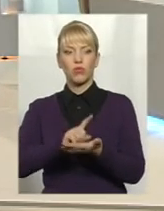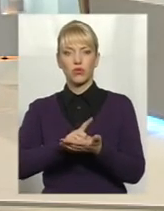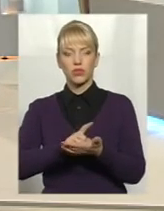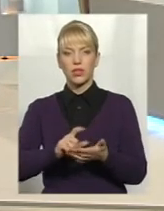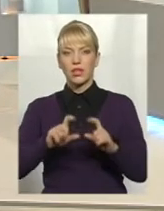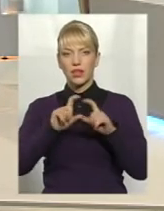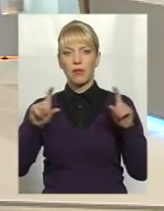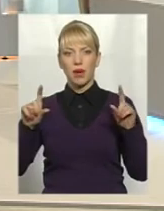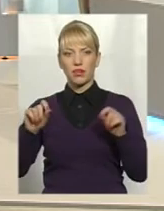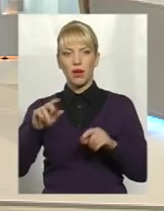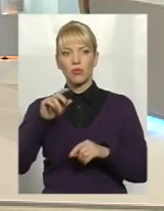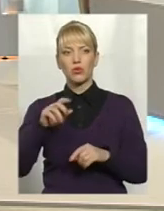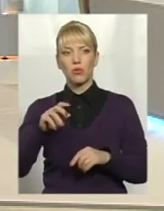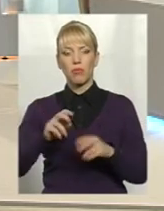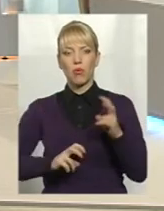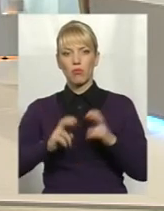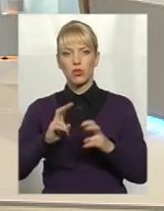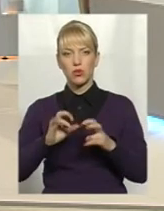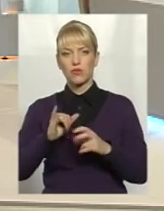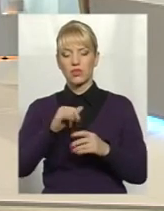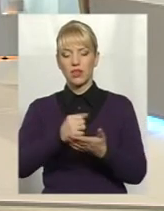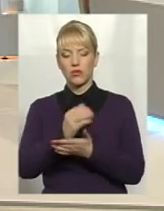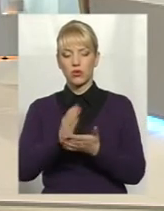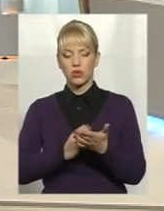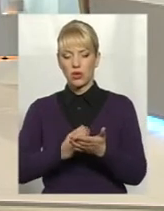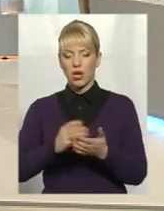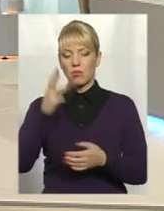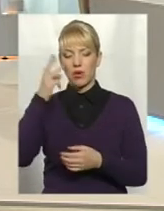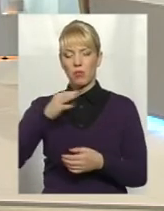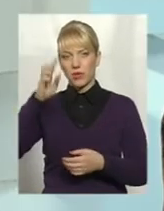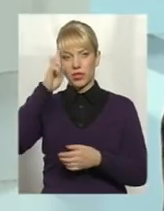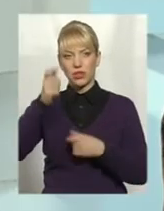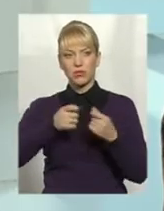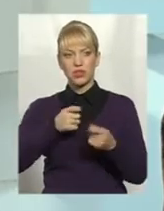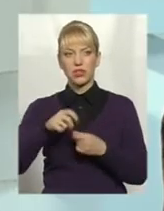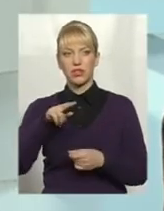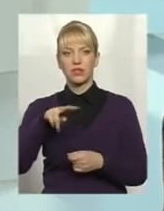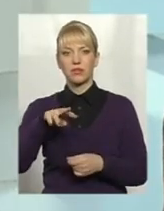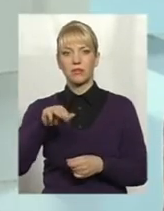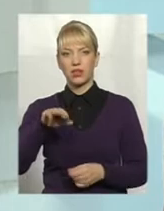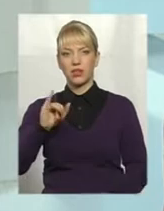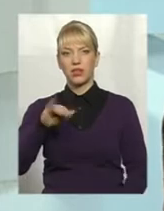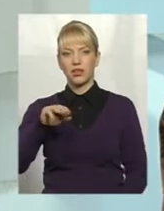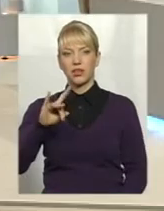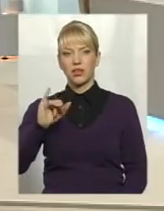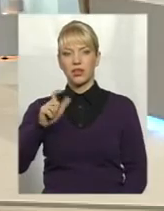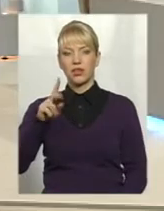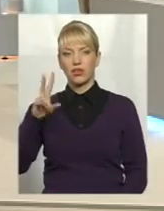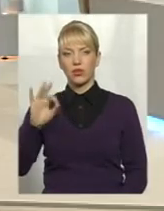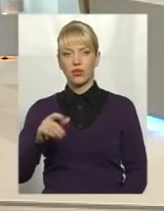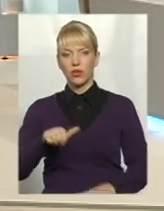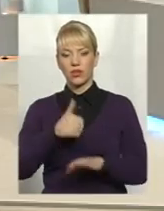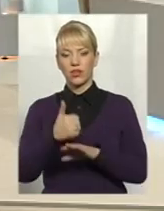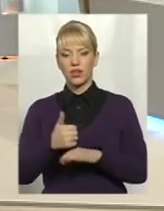Департаменту промисловості та інфраструктури Хмельницької облдержадміністрації Олена Дмитрієнко. Генеральний директор ПАД